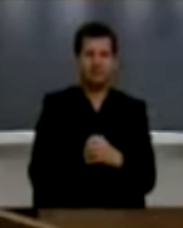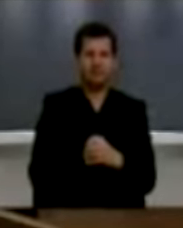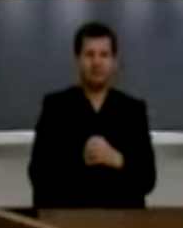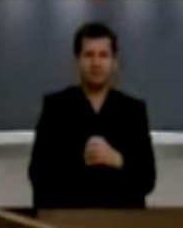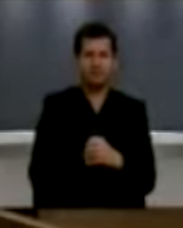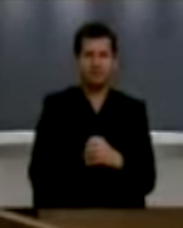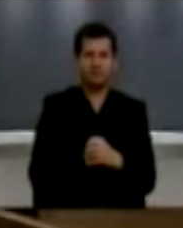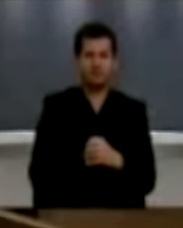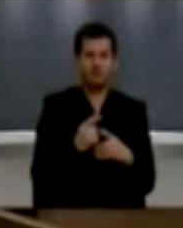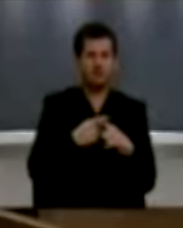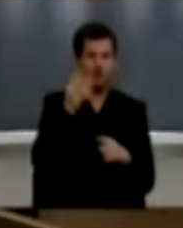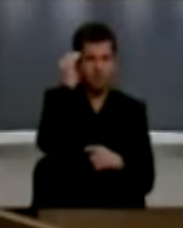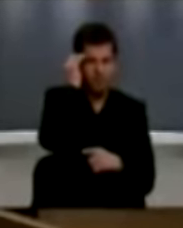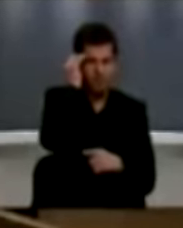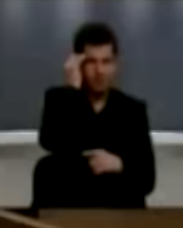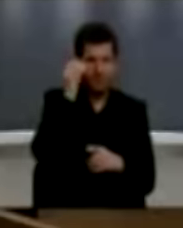Edhe në banë i menti që ka.